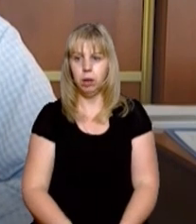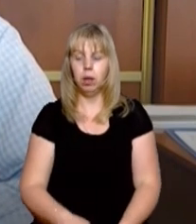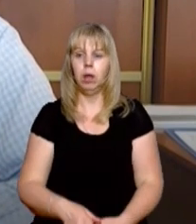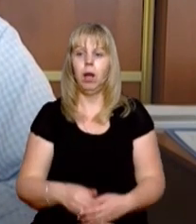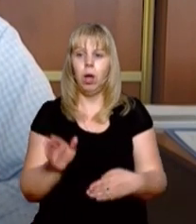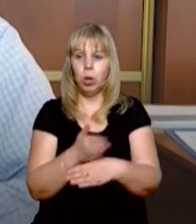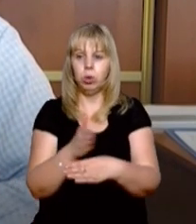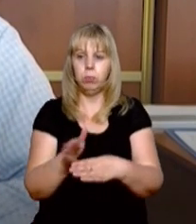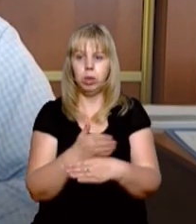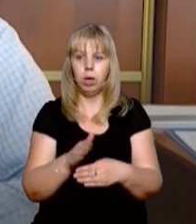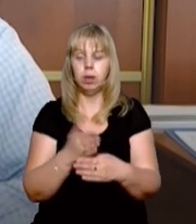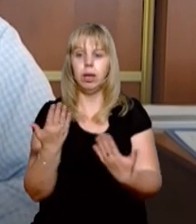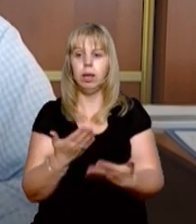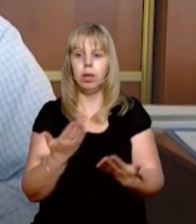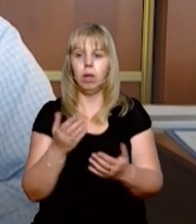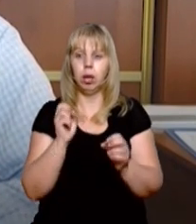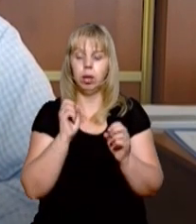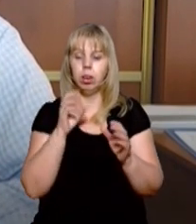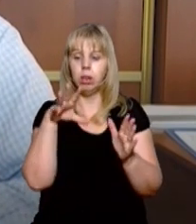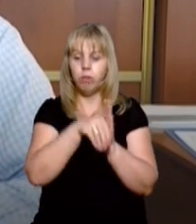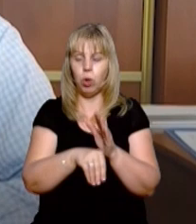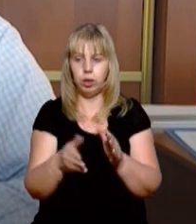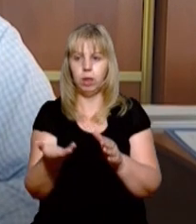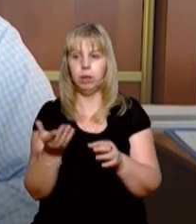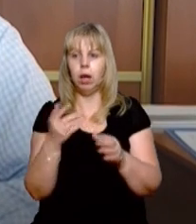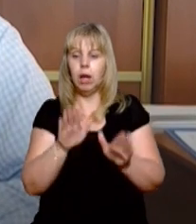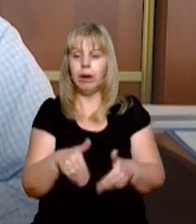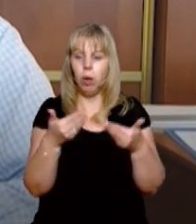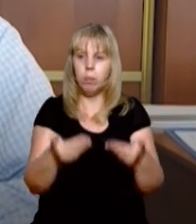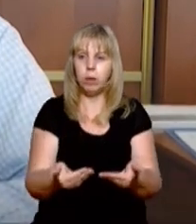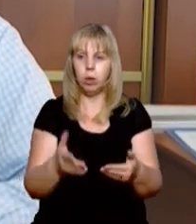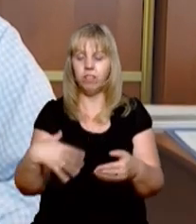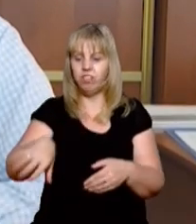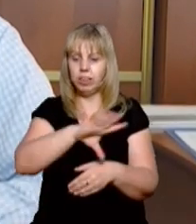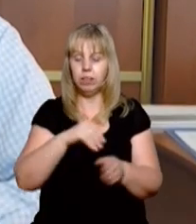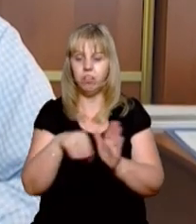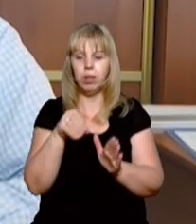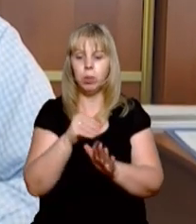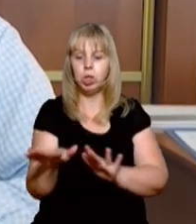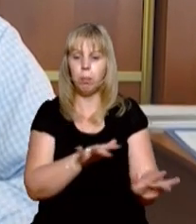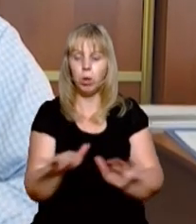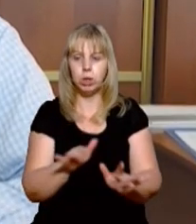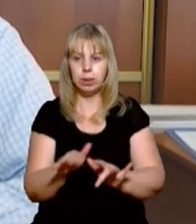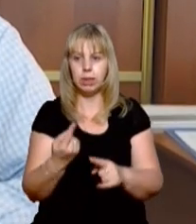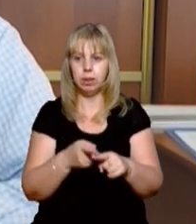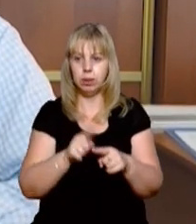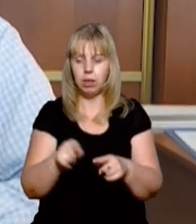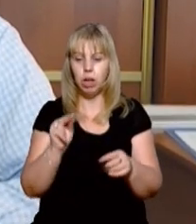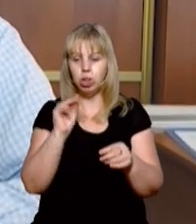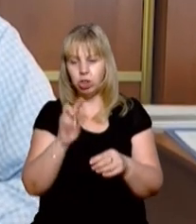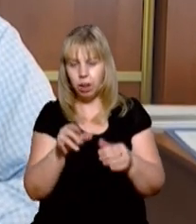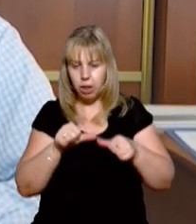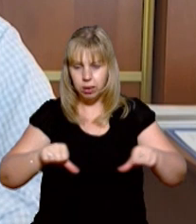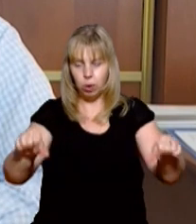Розмежувати потік людей, які заходять і виходять рекомендовано всім суб'єктам виборчого процесу. Це і члени